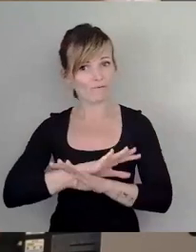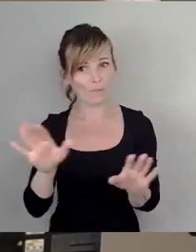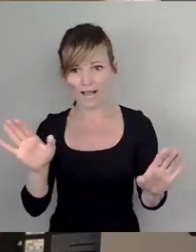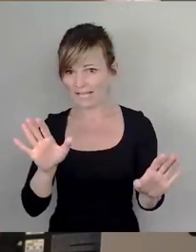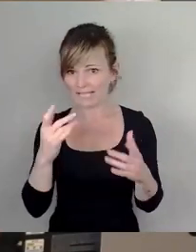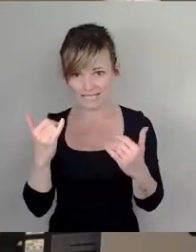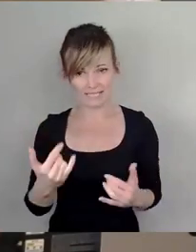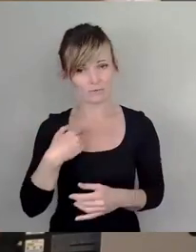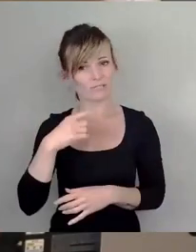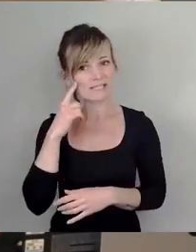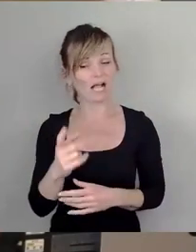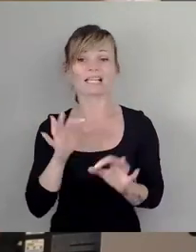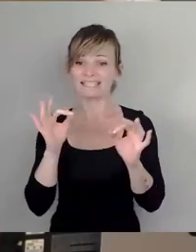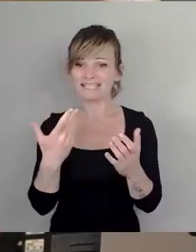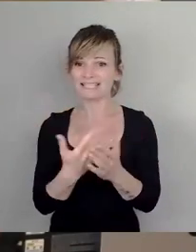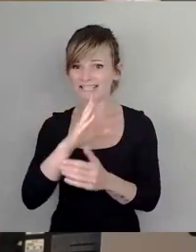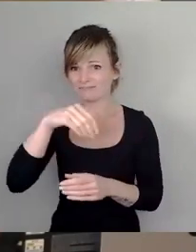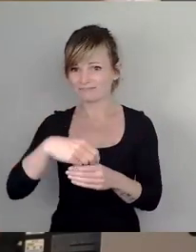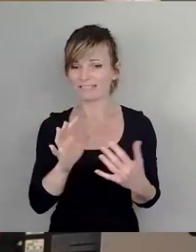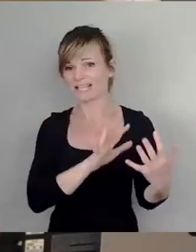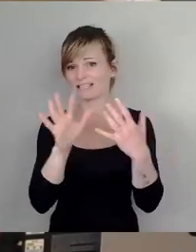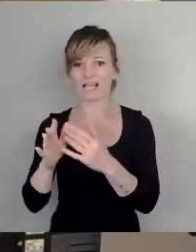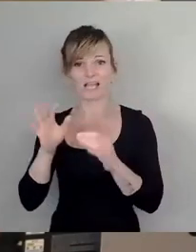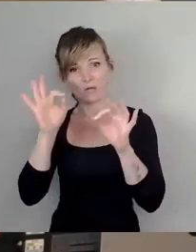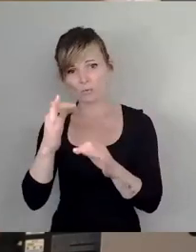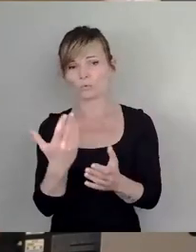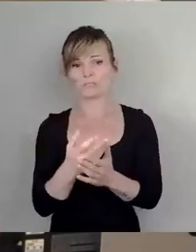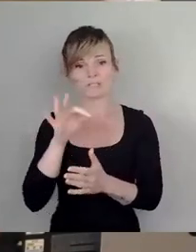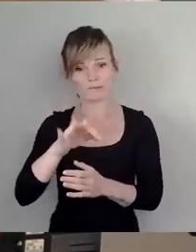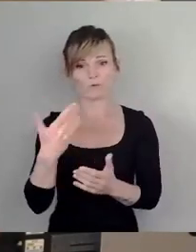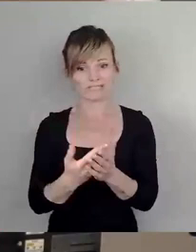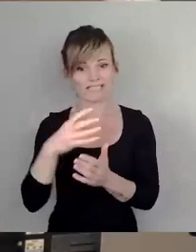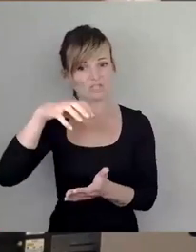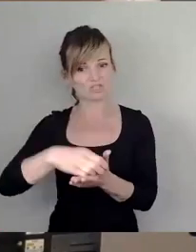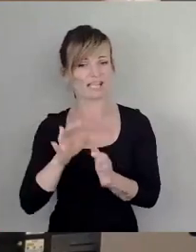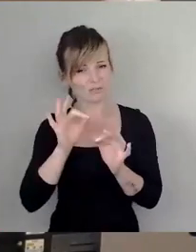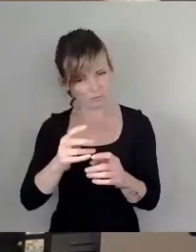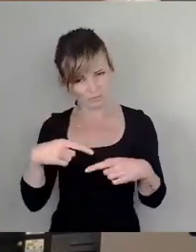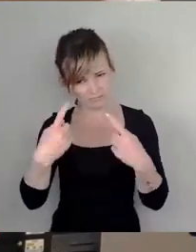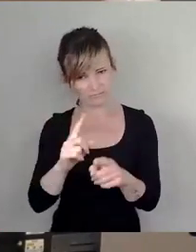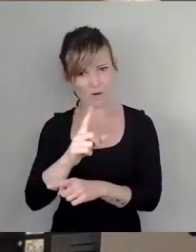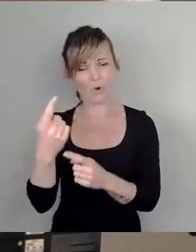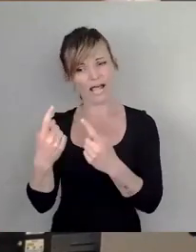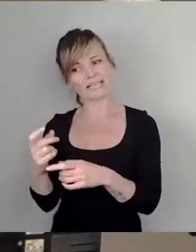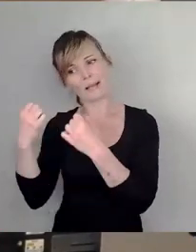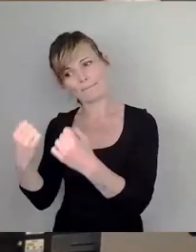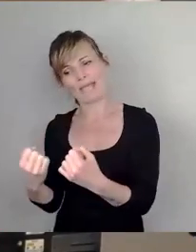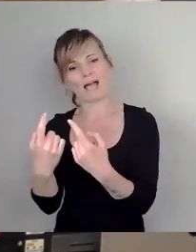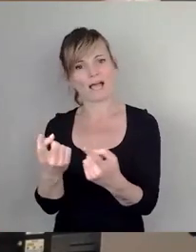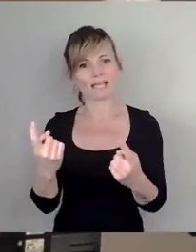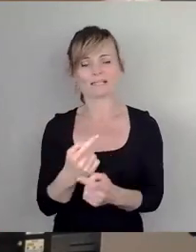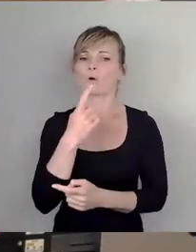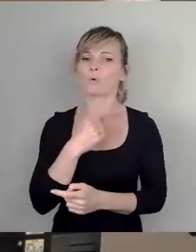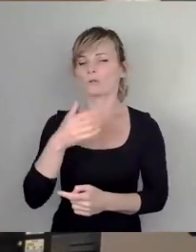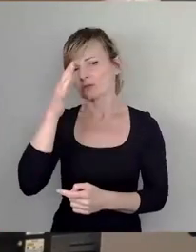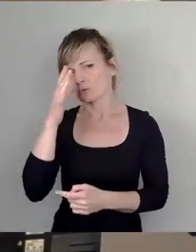das waren gute zehn Jahre, und zwar auch gute zehn Jahre für diese Stadt, weil es andere Mehrheiten gegeben hat, mal eine rot-grün-rote